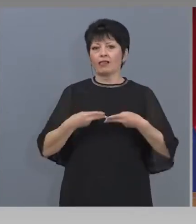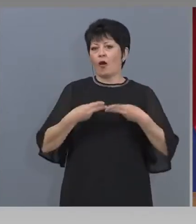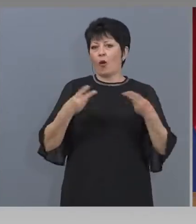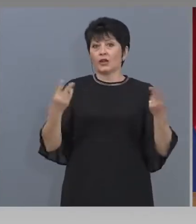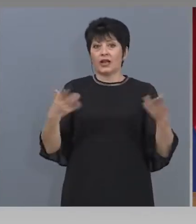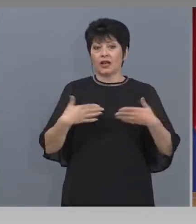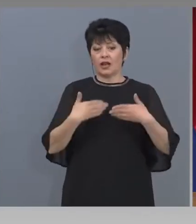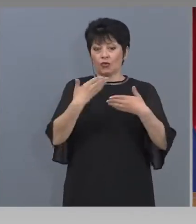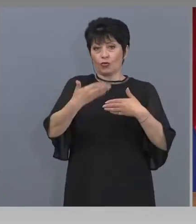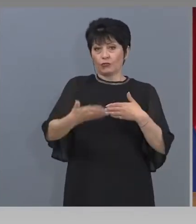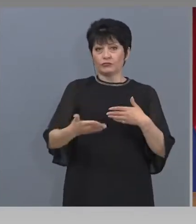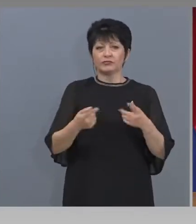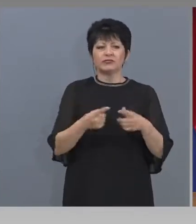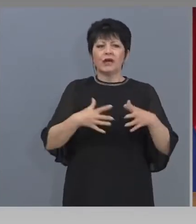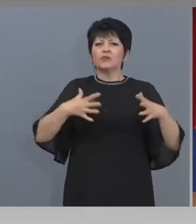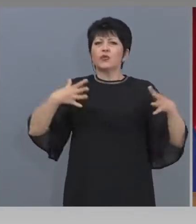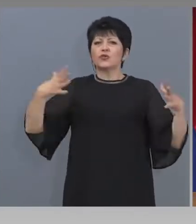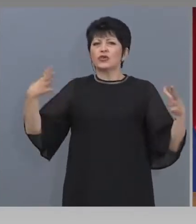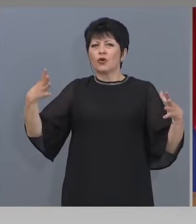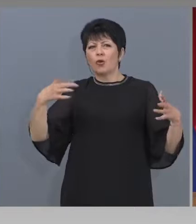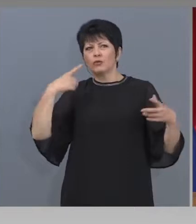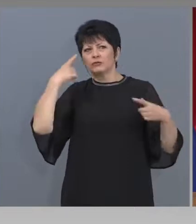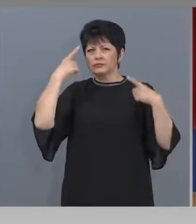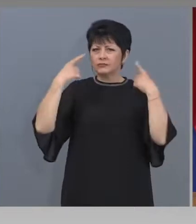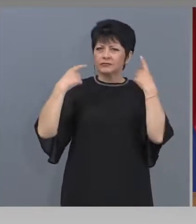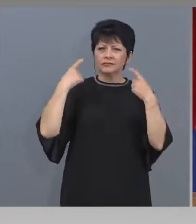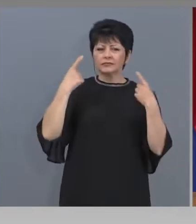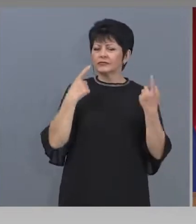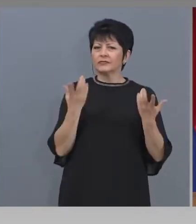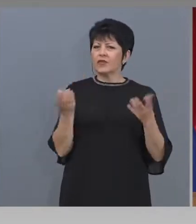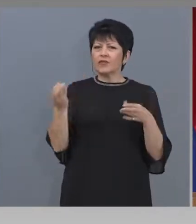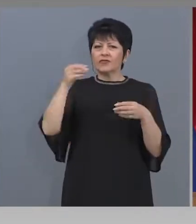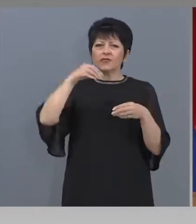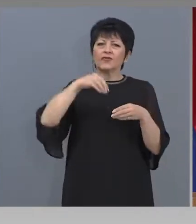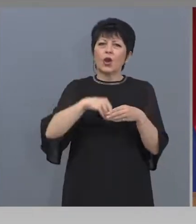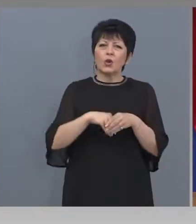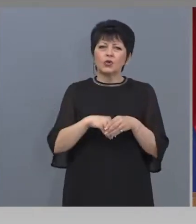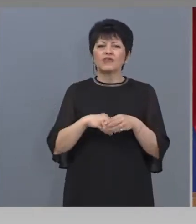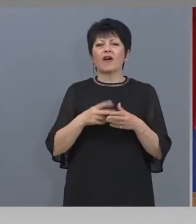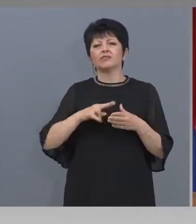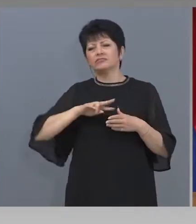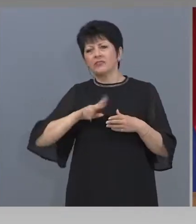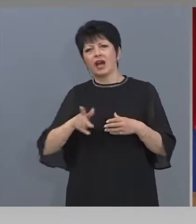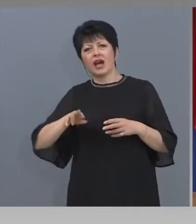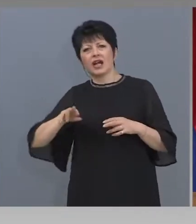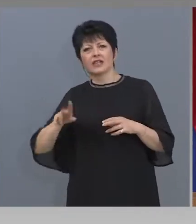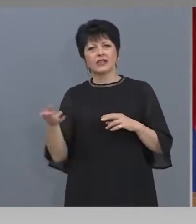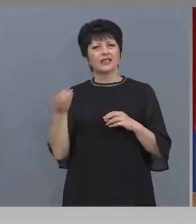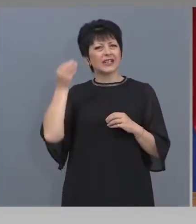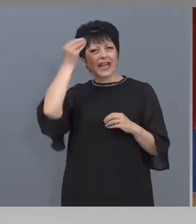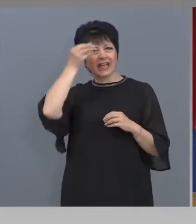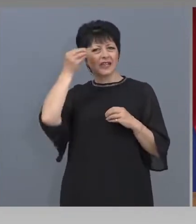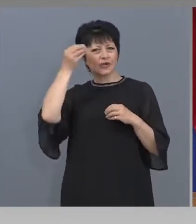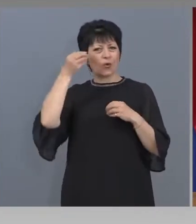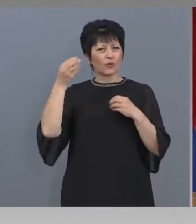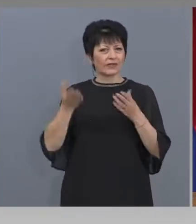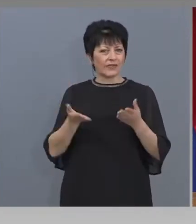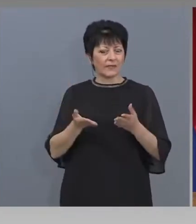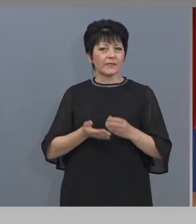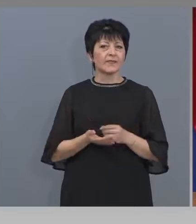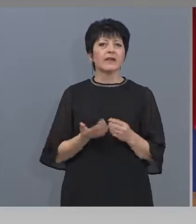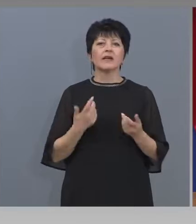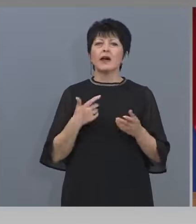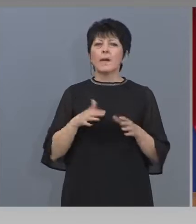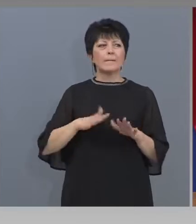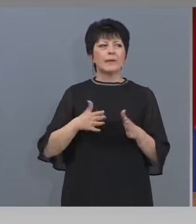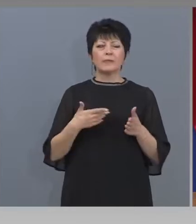Това е едно широко понятие, което ясно, че включва различните изкуства при положение, че